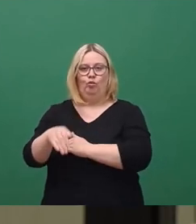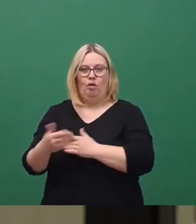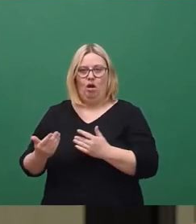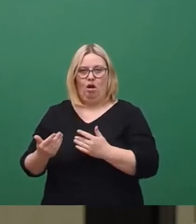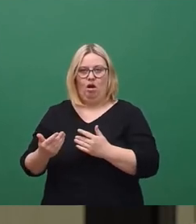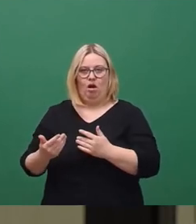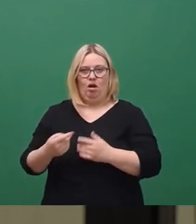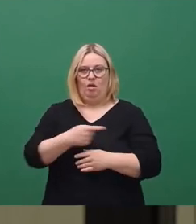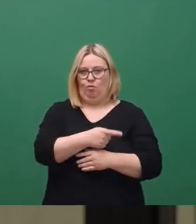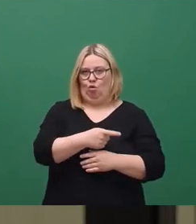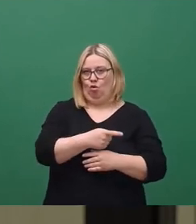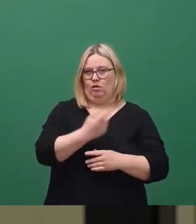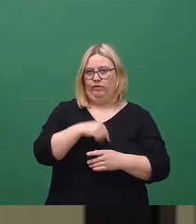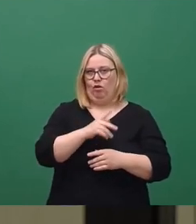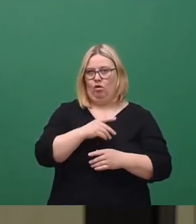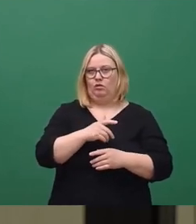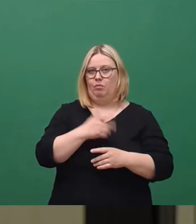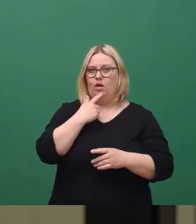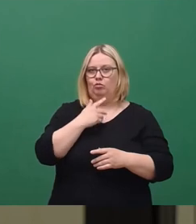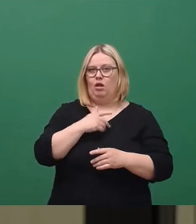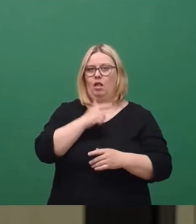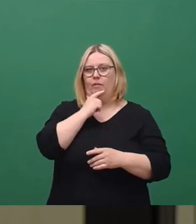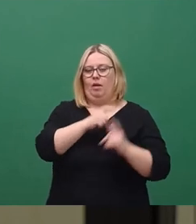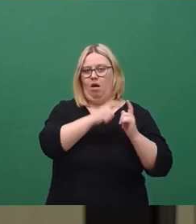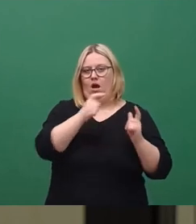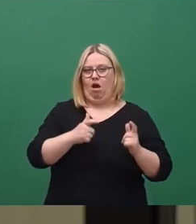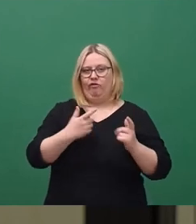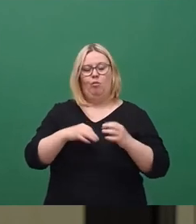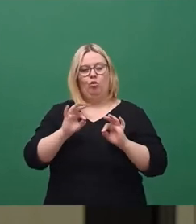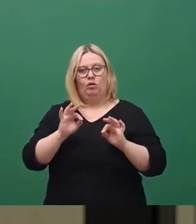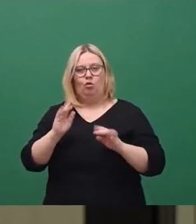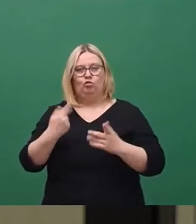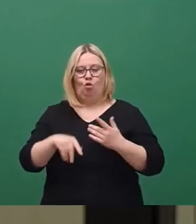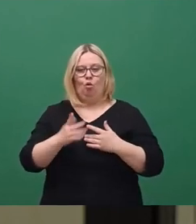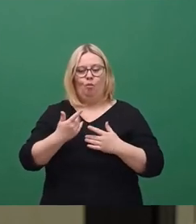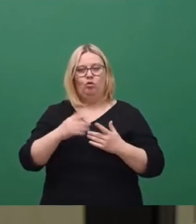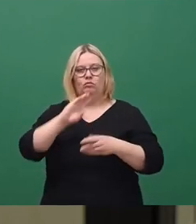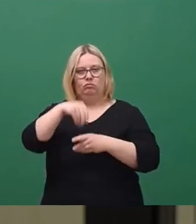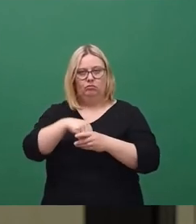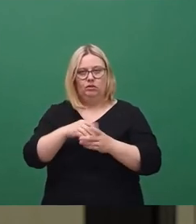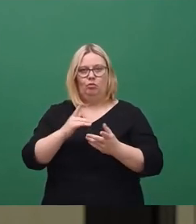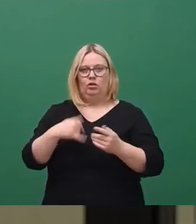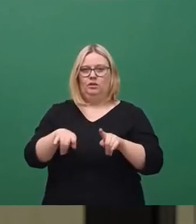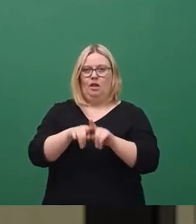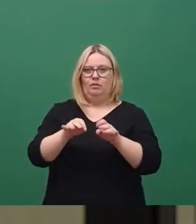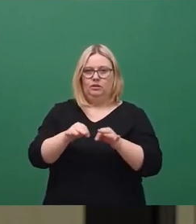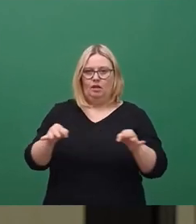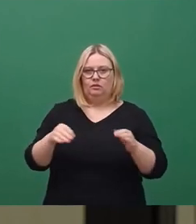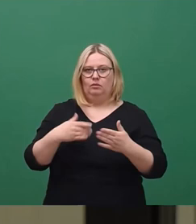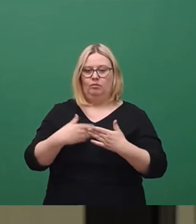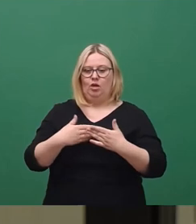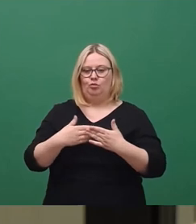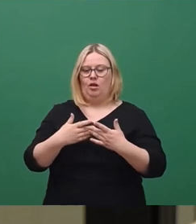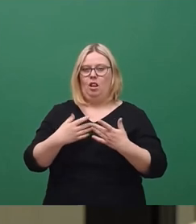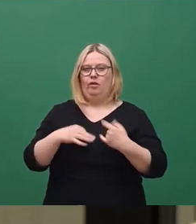von Bremerhaven liegt. Andererseits gibt es auch gute Sachen, die in dem Punkt drin sind, im gleichen Satz sozusagen, in dem